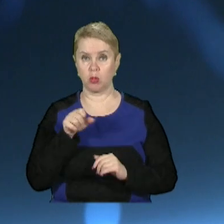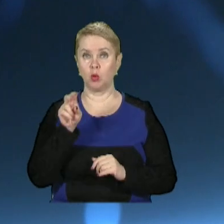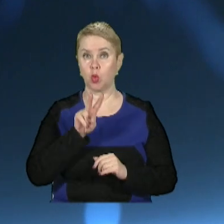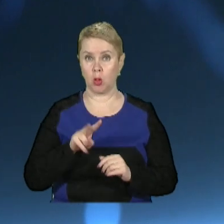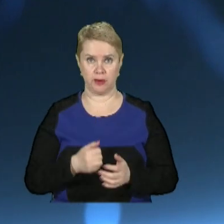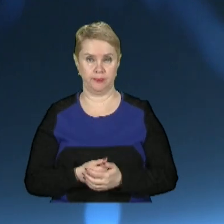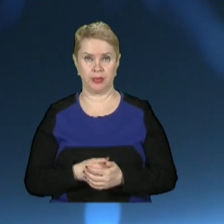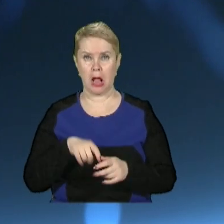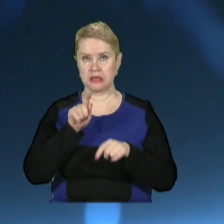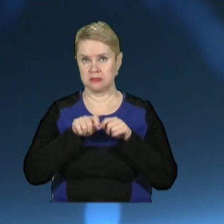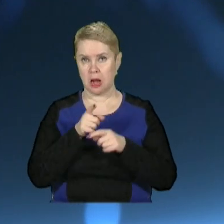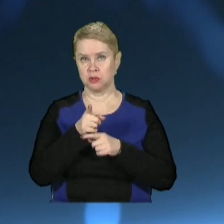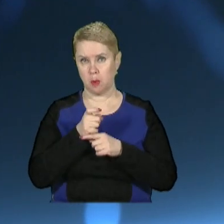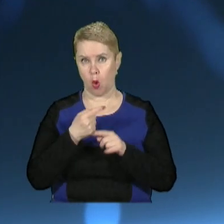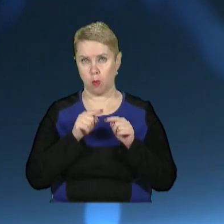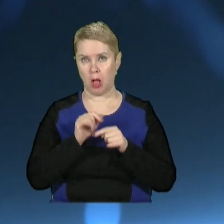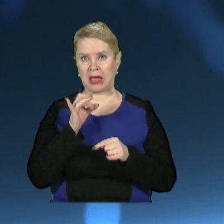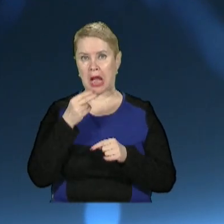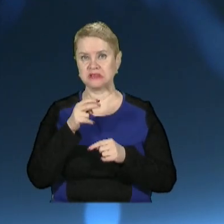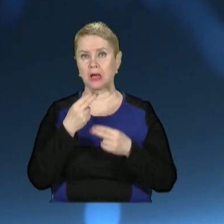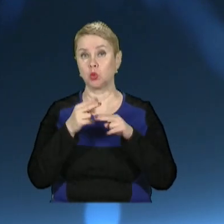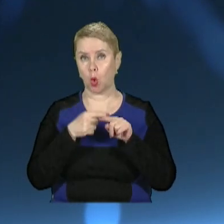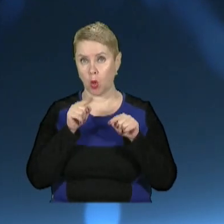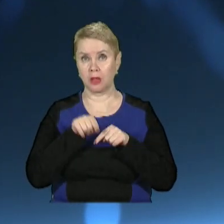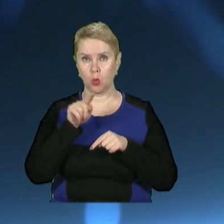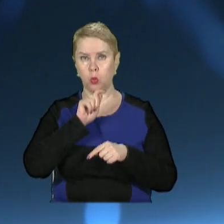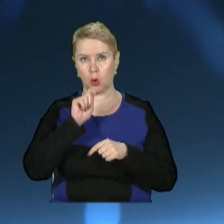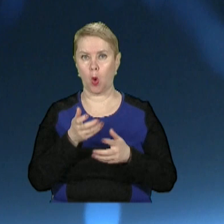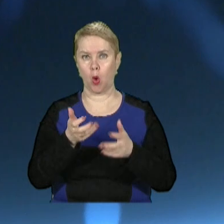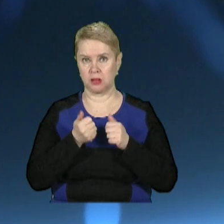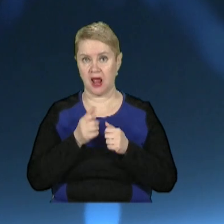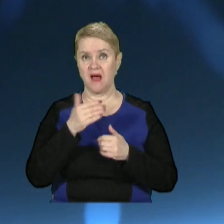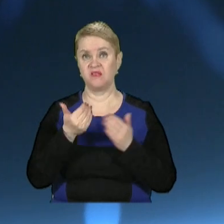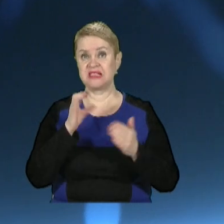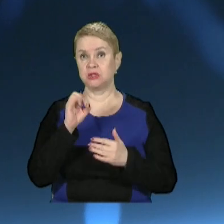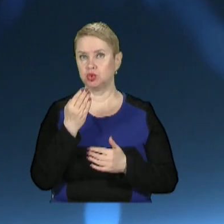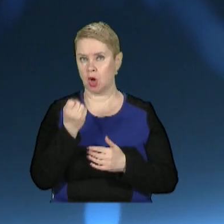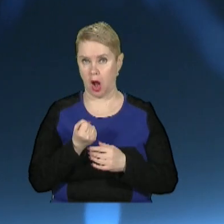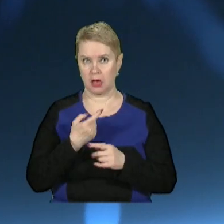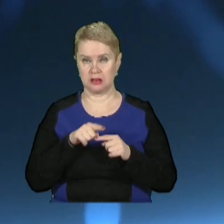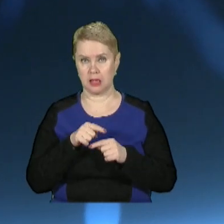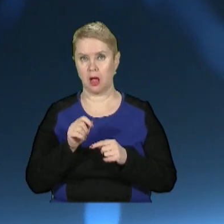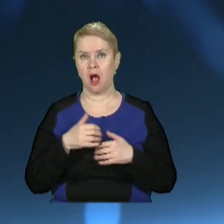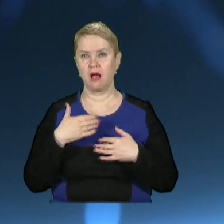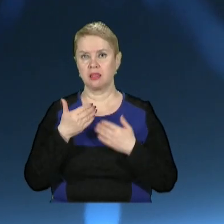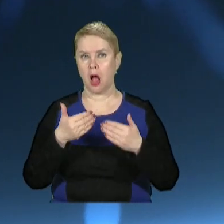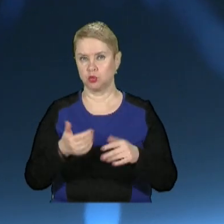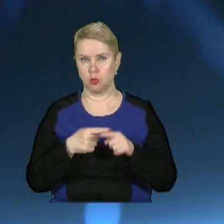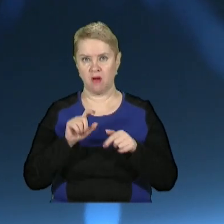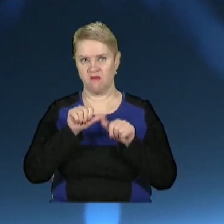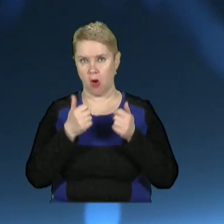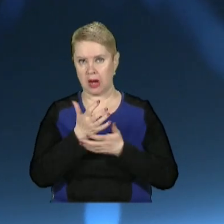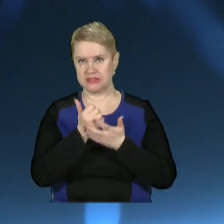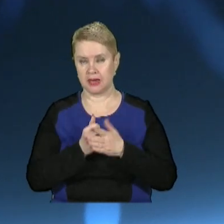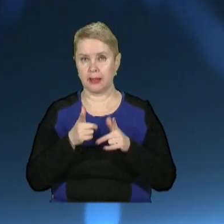доларів. Експериментальна зброя проти іранських дронів. Її Україна отримає від США. Та гвардія наступу формує